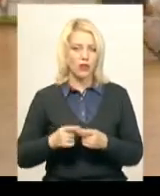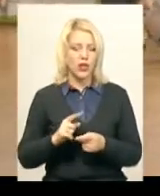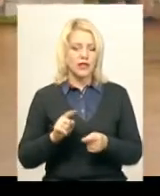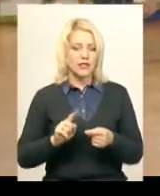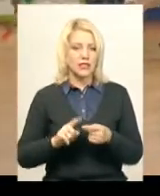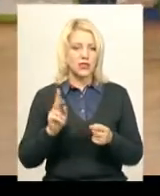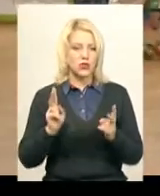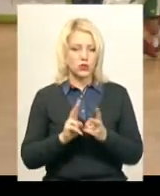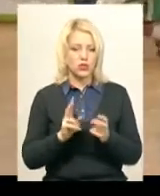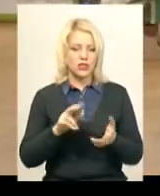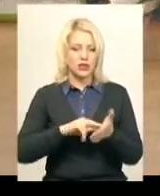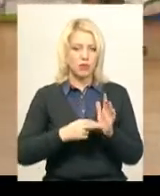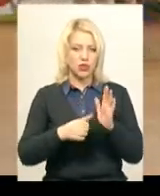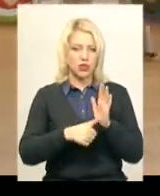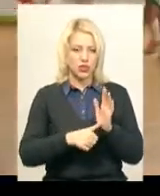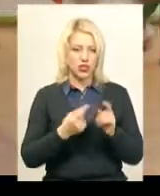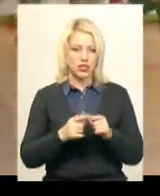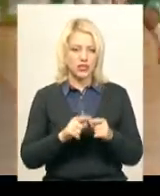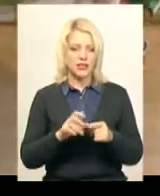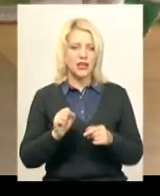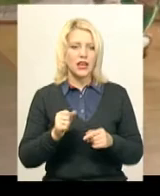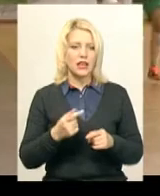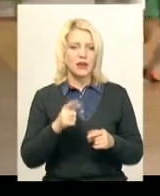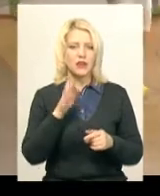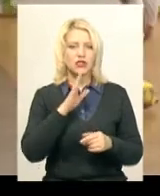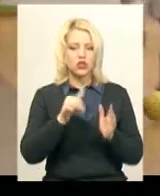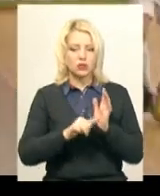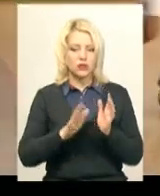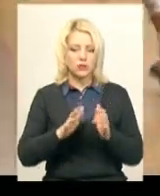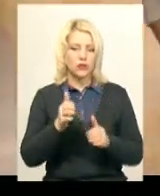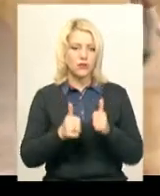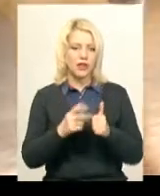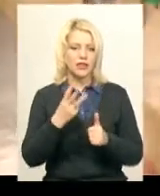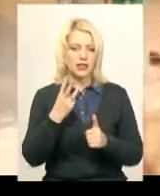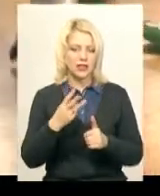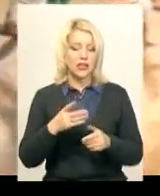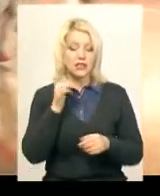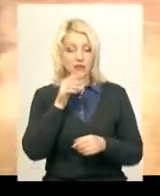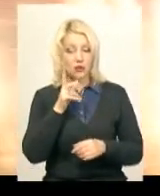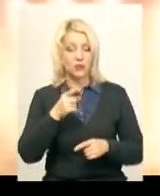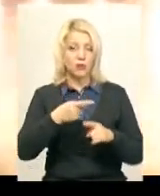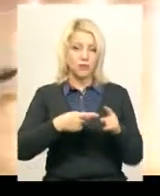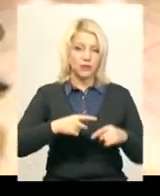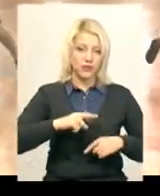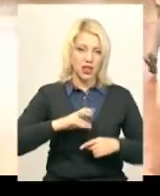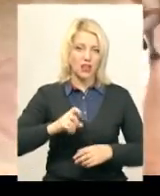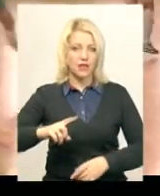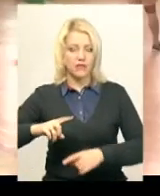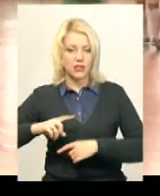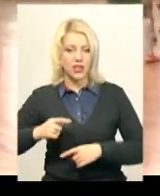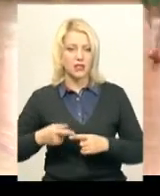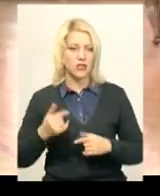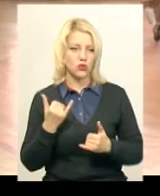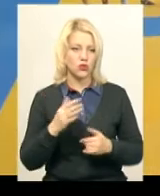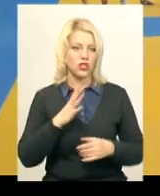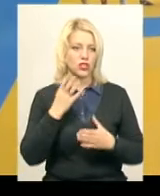запланували шість та сьома – матч за третє місце в цих змаганнях. Завтра відбудуться півфінали і фінали. Сьогодні ж учасники «Динаміади» мали змагання з